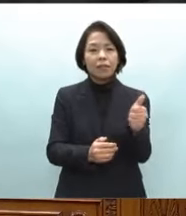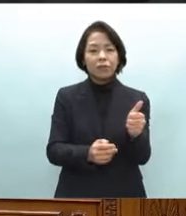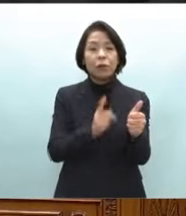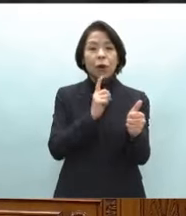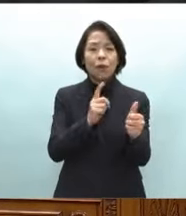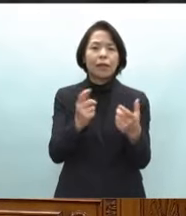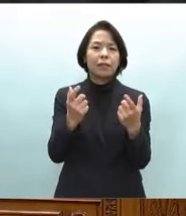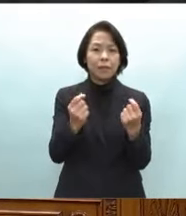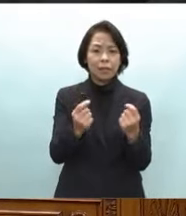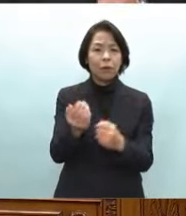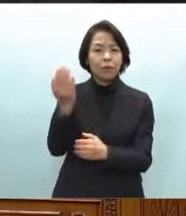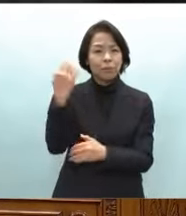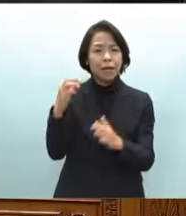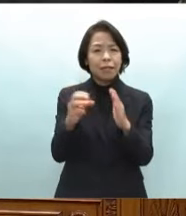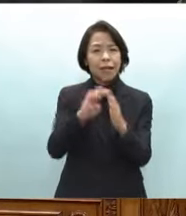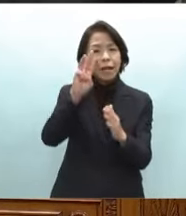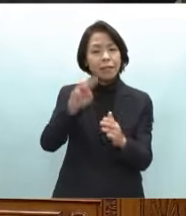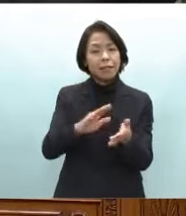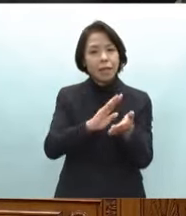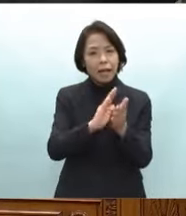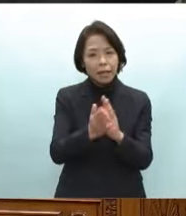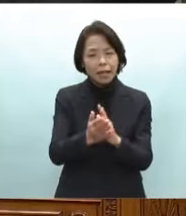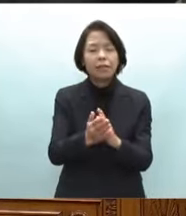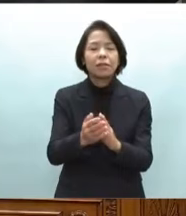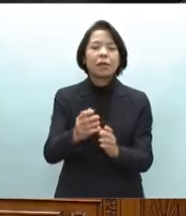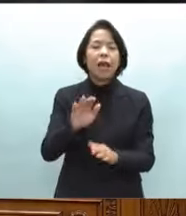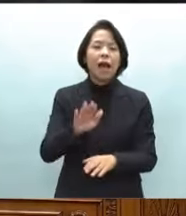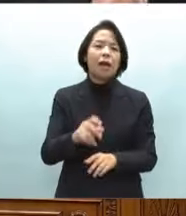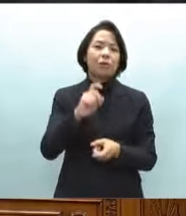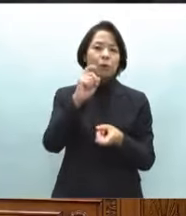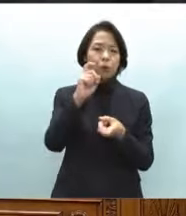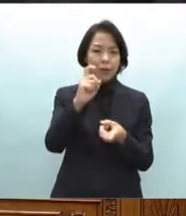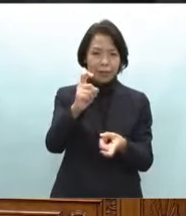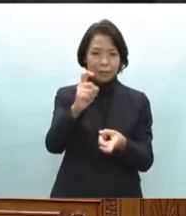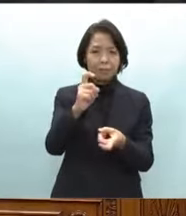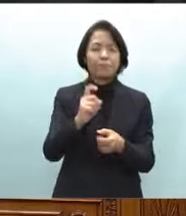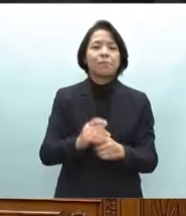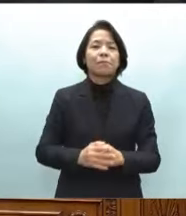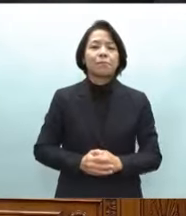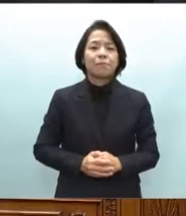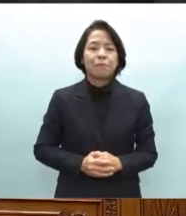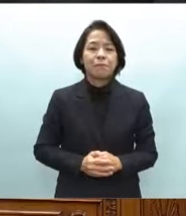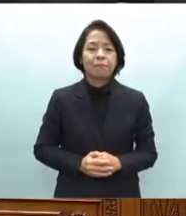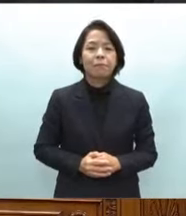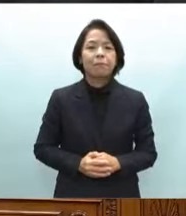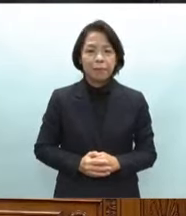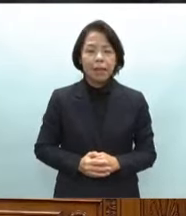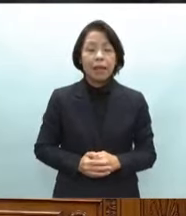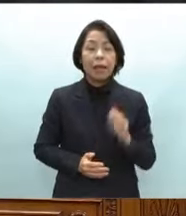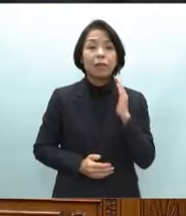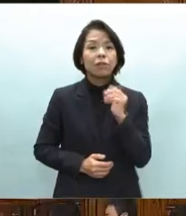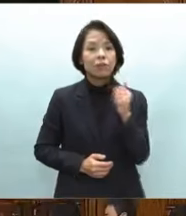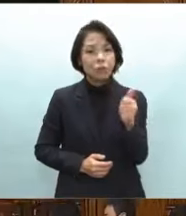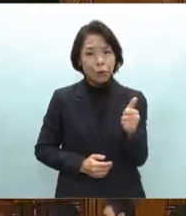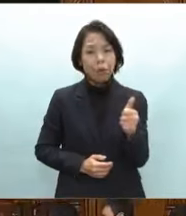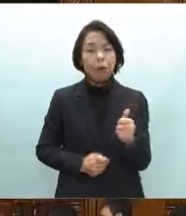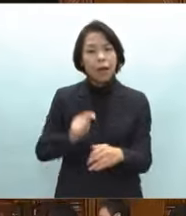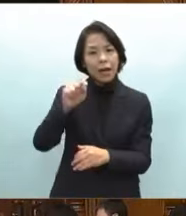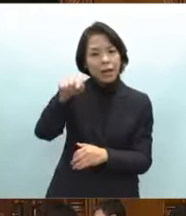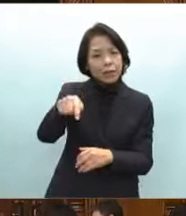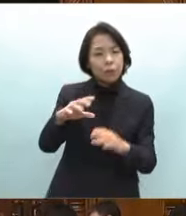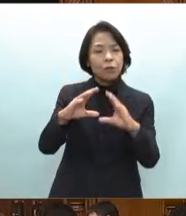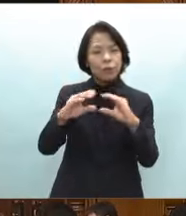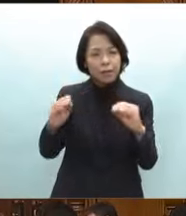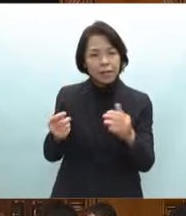昔から石川には野党は優しや土までもという言葉があります総理が外に優しく